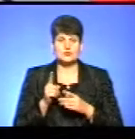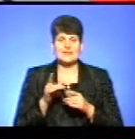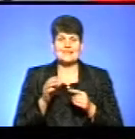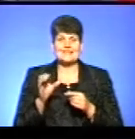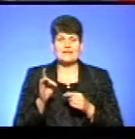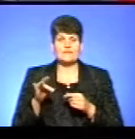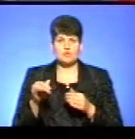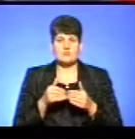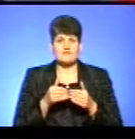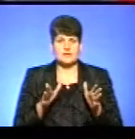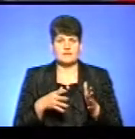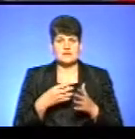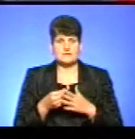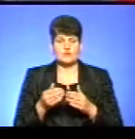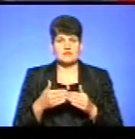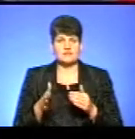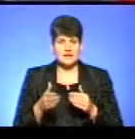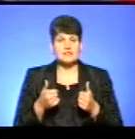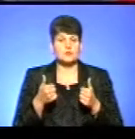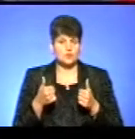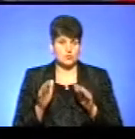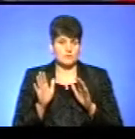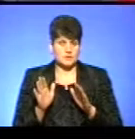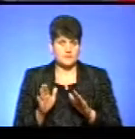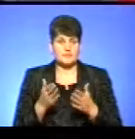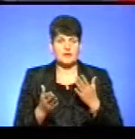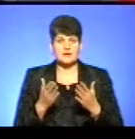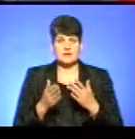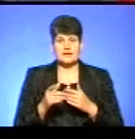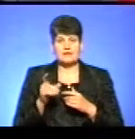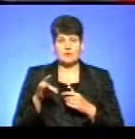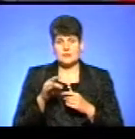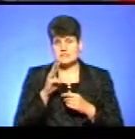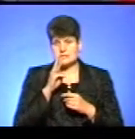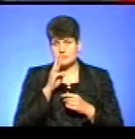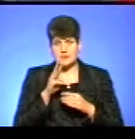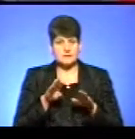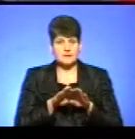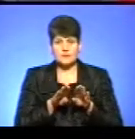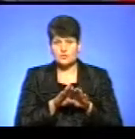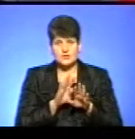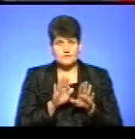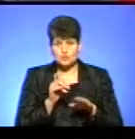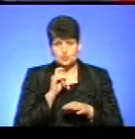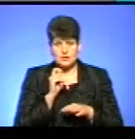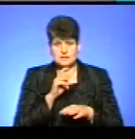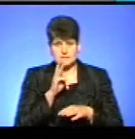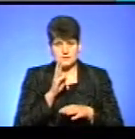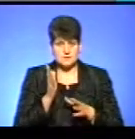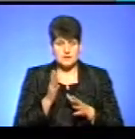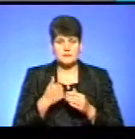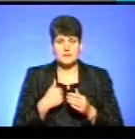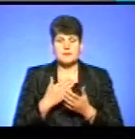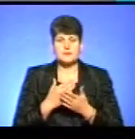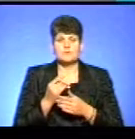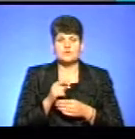відкриває нам свої двері, це дуже добре, але європейські зарплати не порівнюються сьогодні з українськими. І ми стикаємося